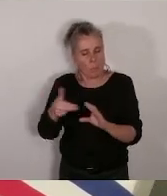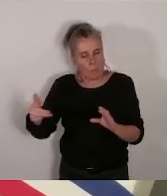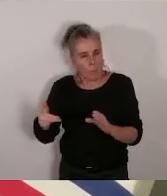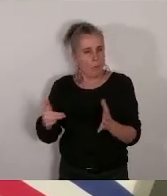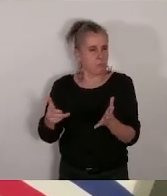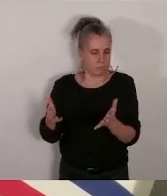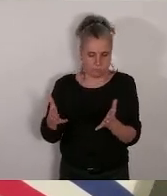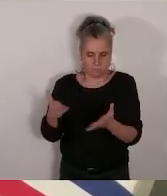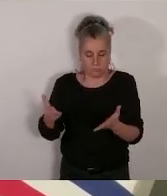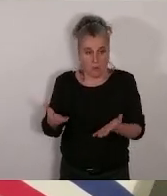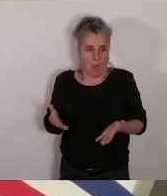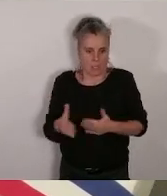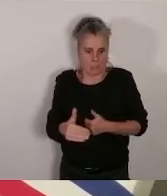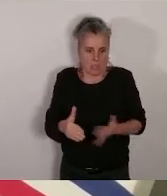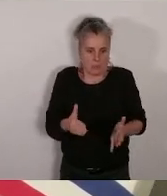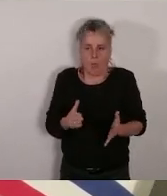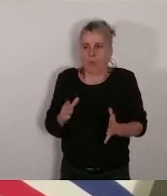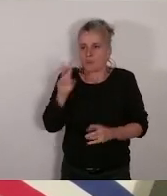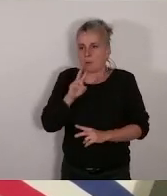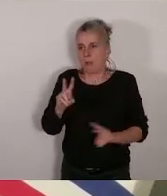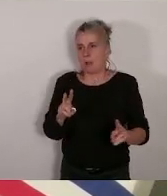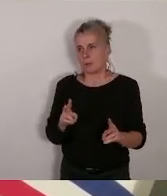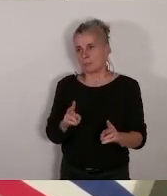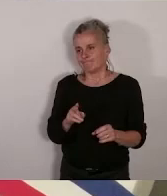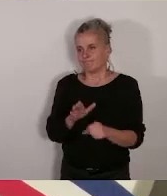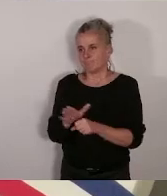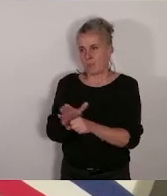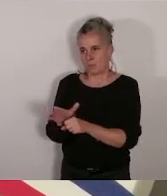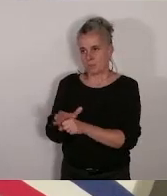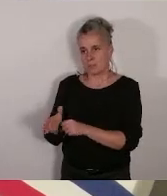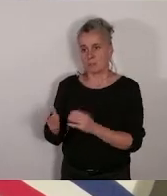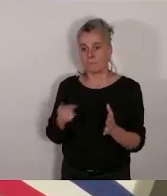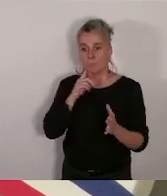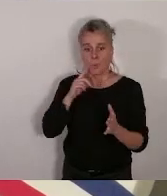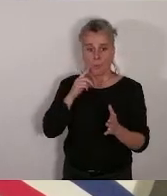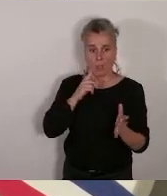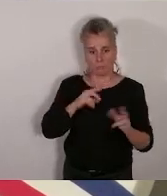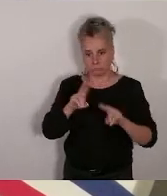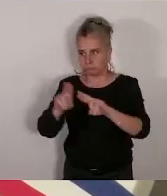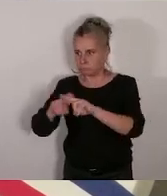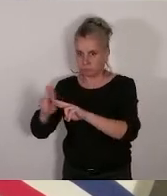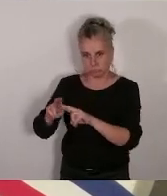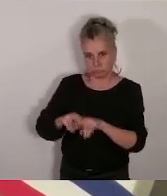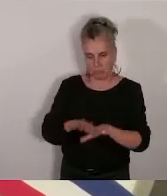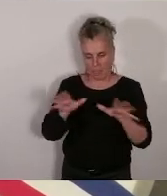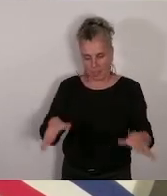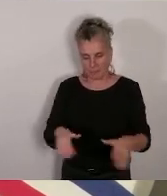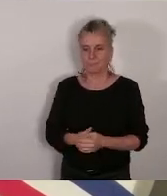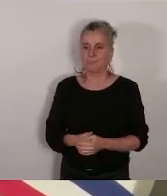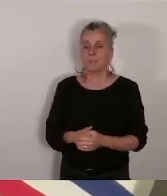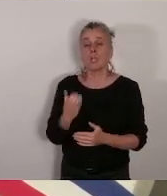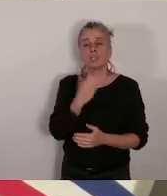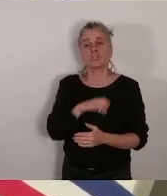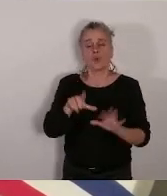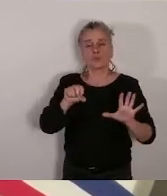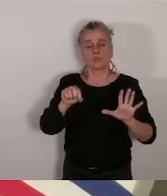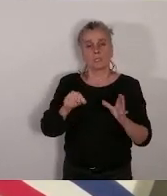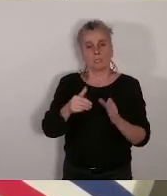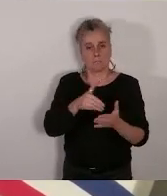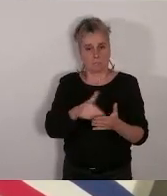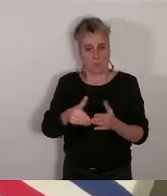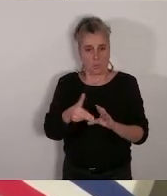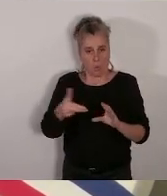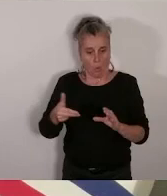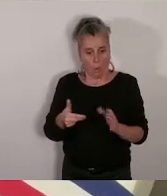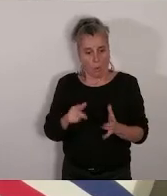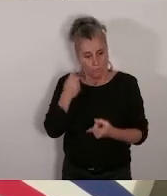souvent ici dans le secteur parce qu'on a beaucoup de monuments à entretenir. 170 millions d'euros sur les sports avec